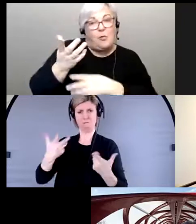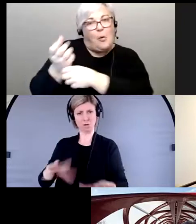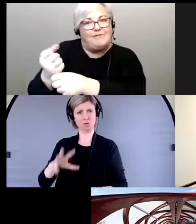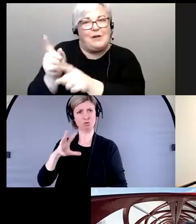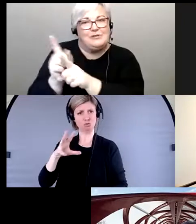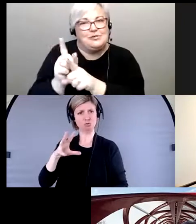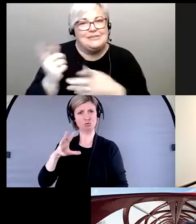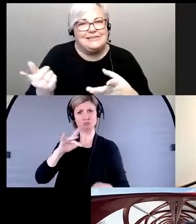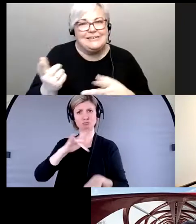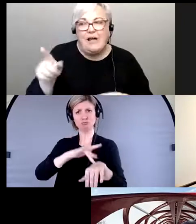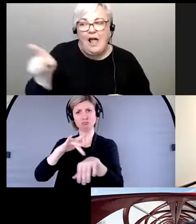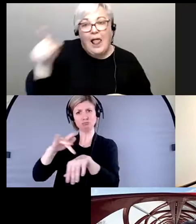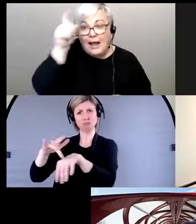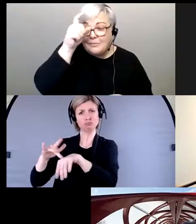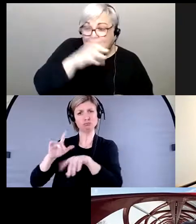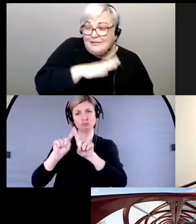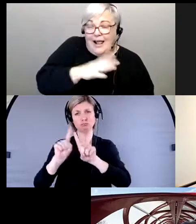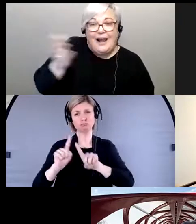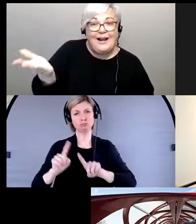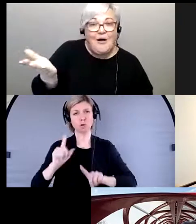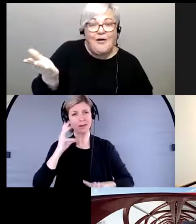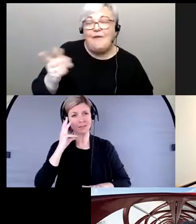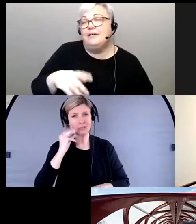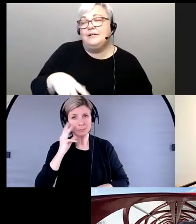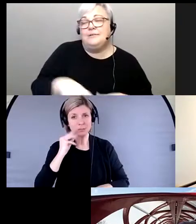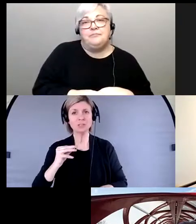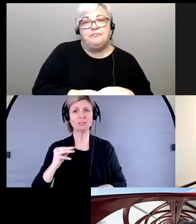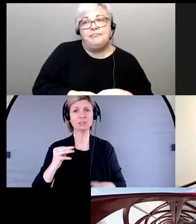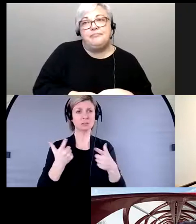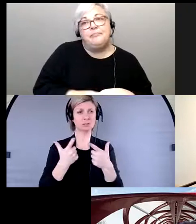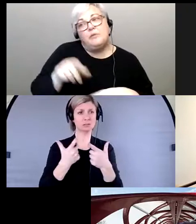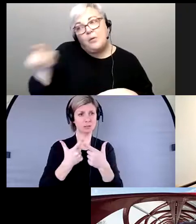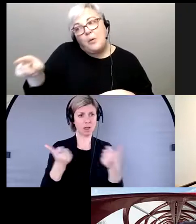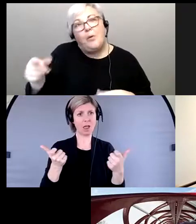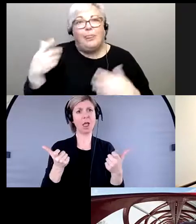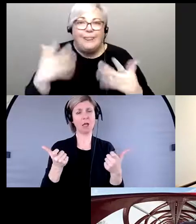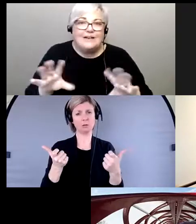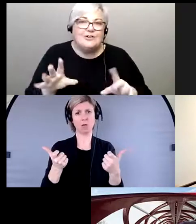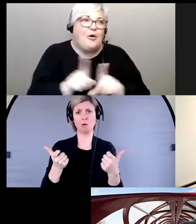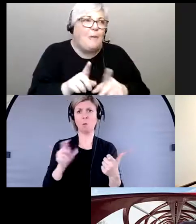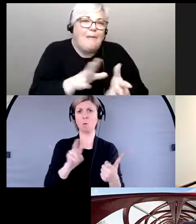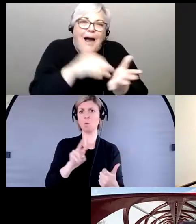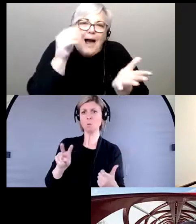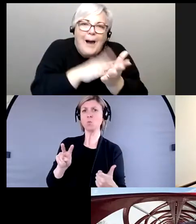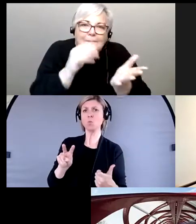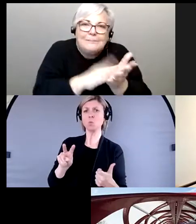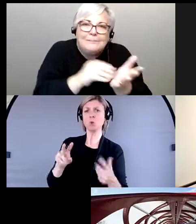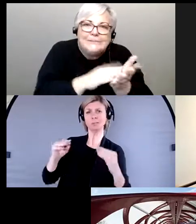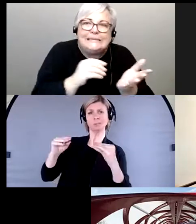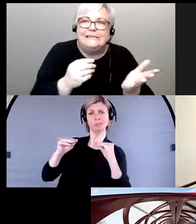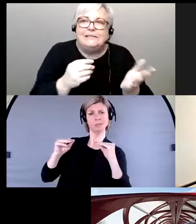en l'expérience pour pouvoir faire confiance aux gens qui ont l'expérience, qui ont appris de différentes situations.